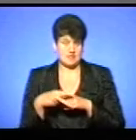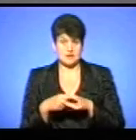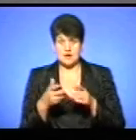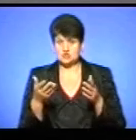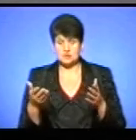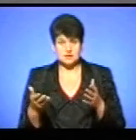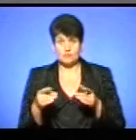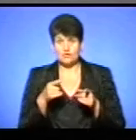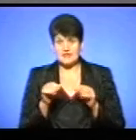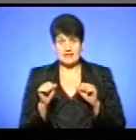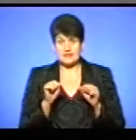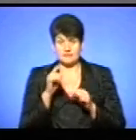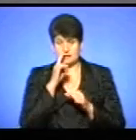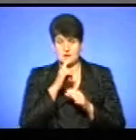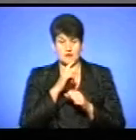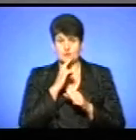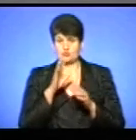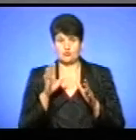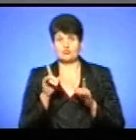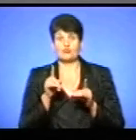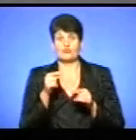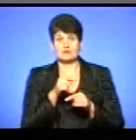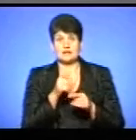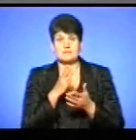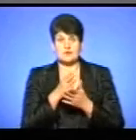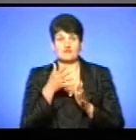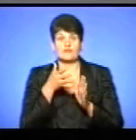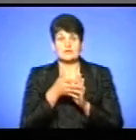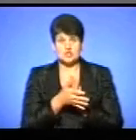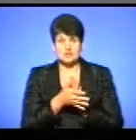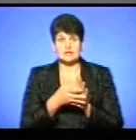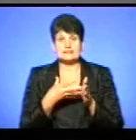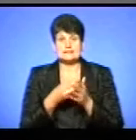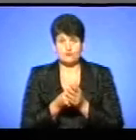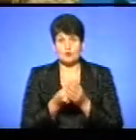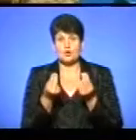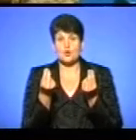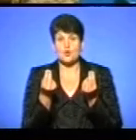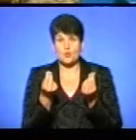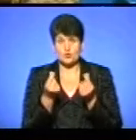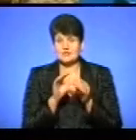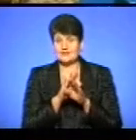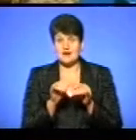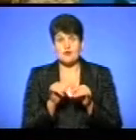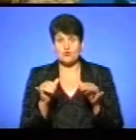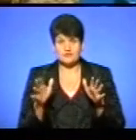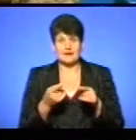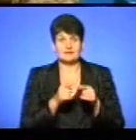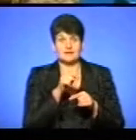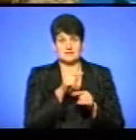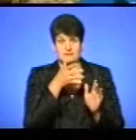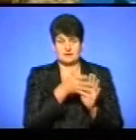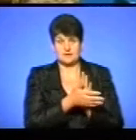він як керівник не розуміє, чому вони мають витрачати свої гроші, так, не на розвиток, а на ці видатки.